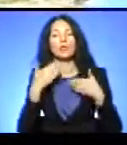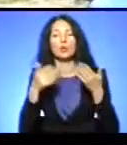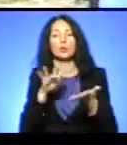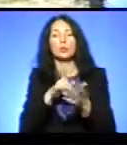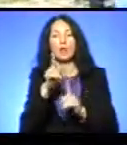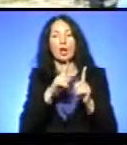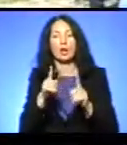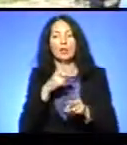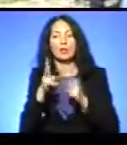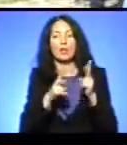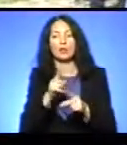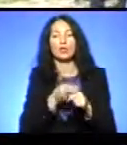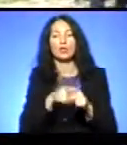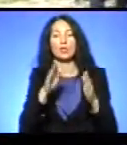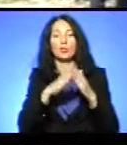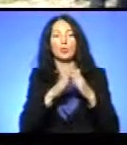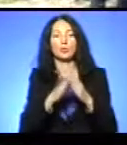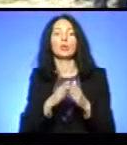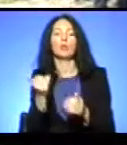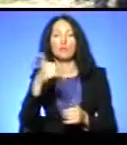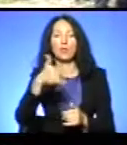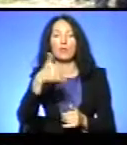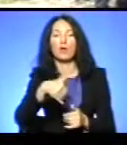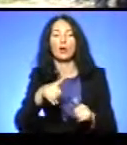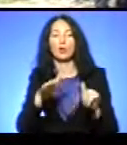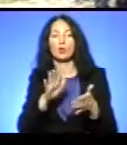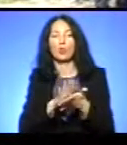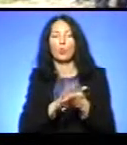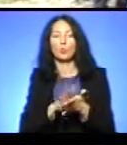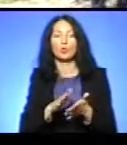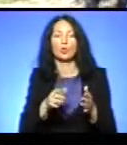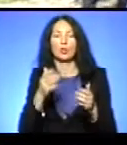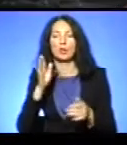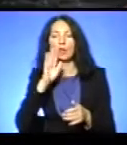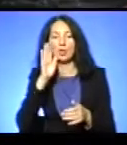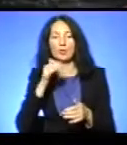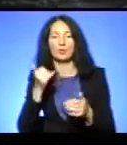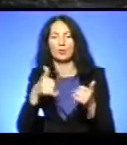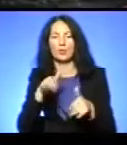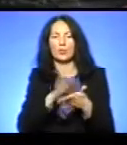із цих будинків незаконно зливають рідкі побутові відходи. Факт підтвердили в муніципальній поліції.